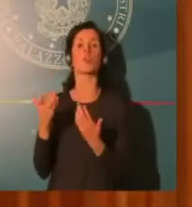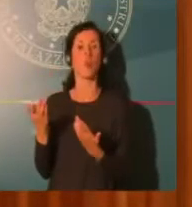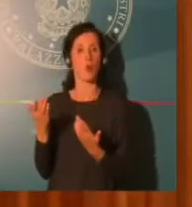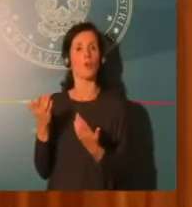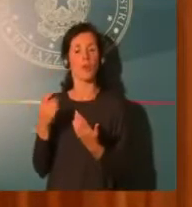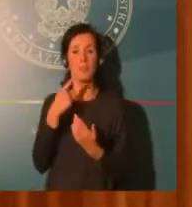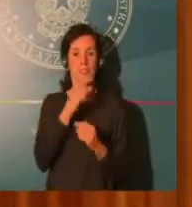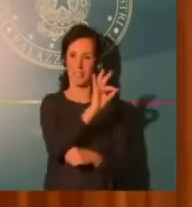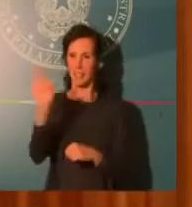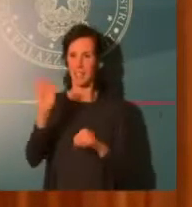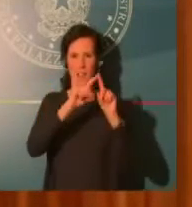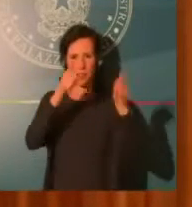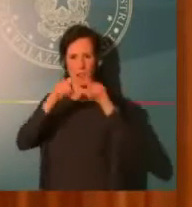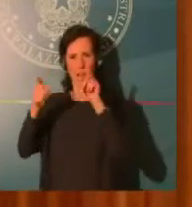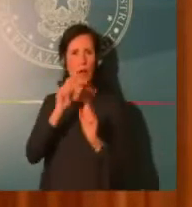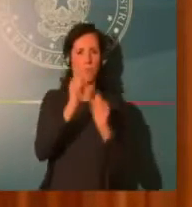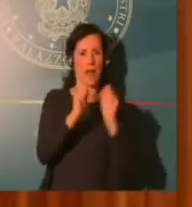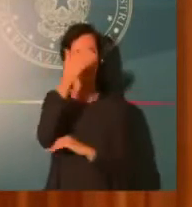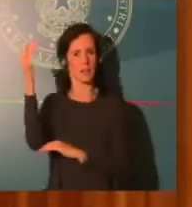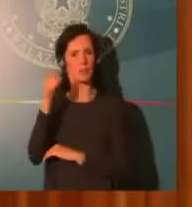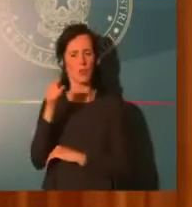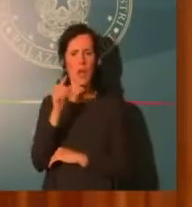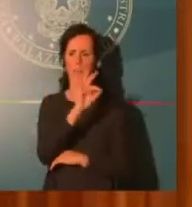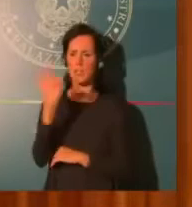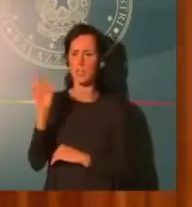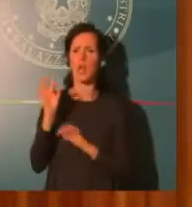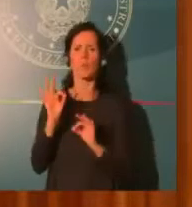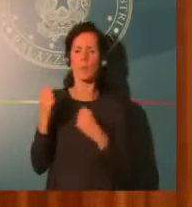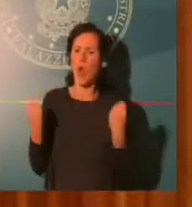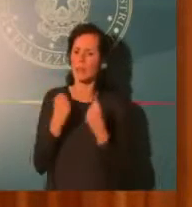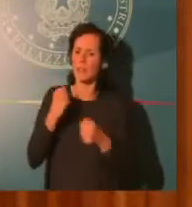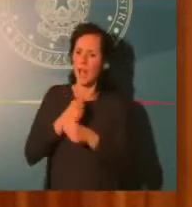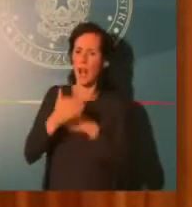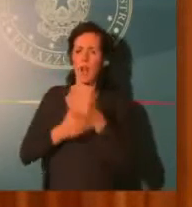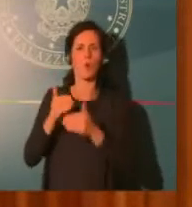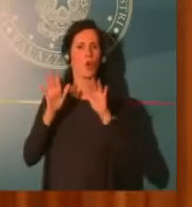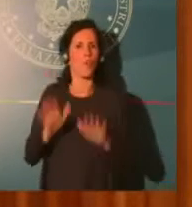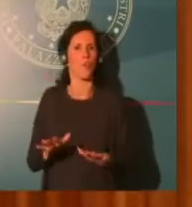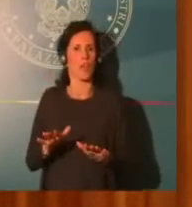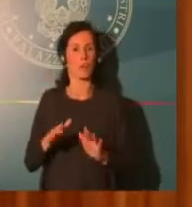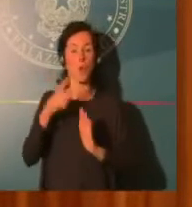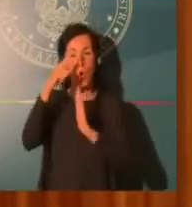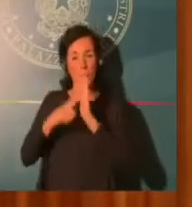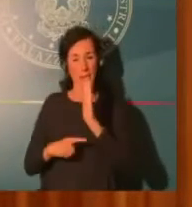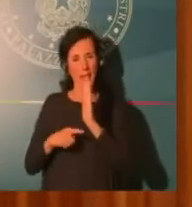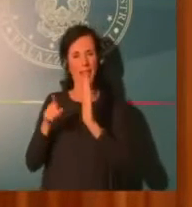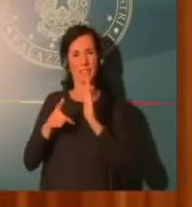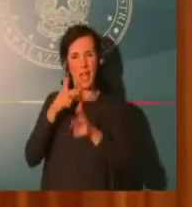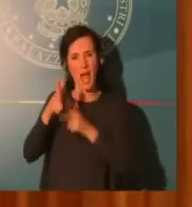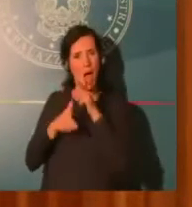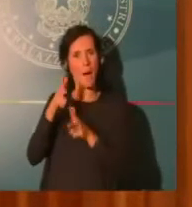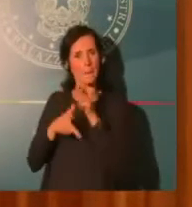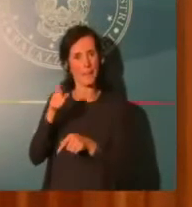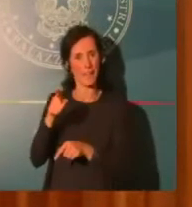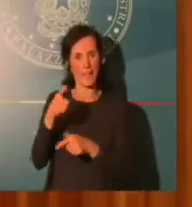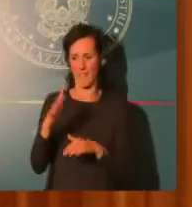un mese, quello di aprile, che statisticamente e mediamente è più alto della media mensile degli altre mensilità. Per cui